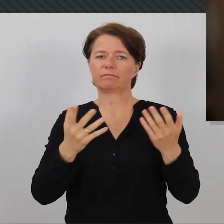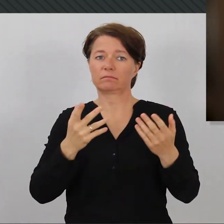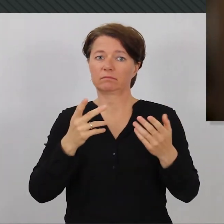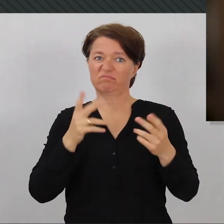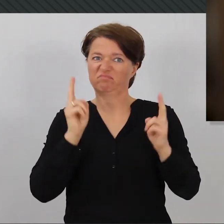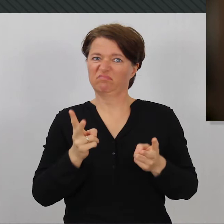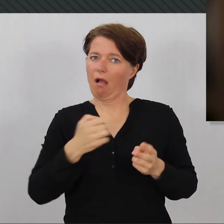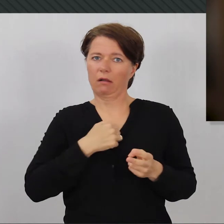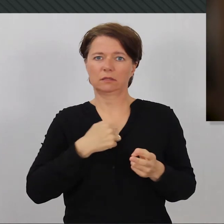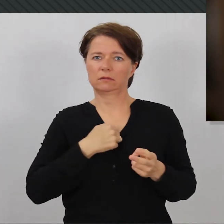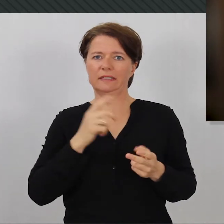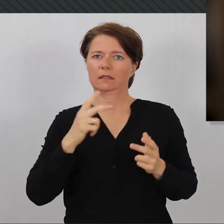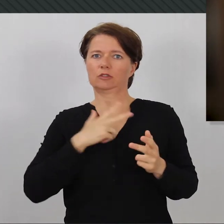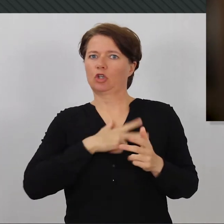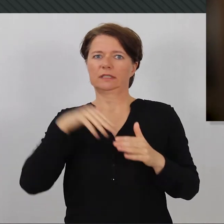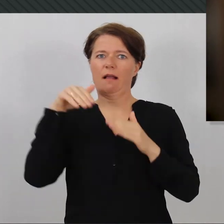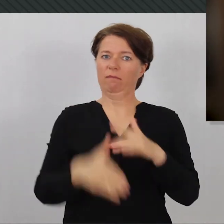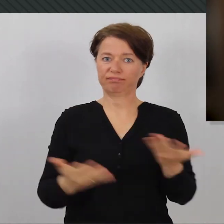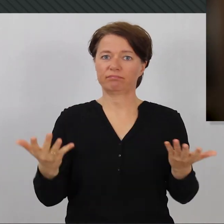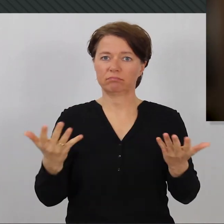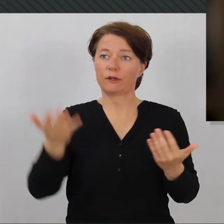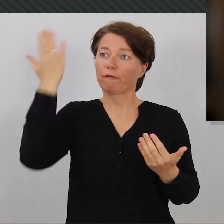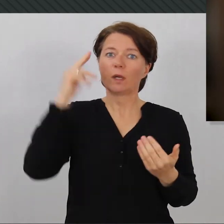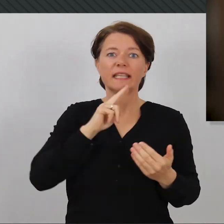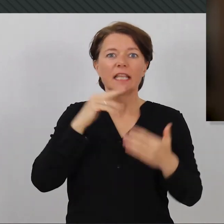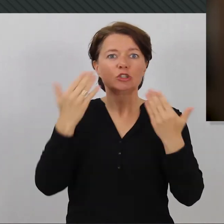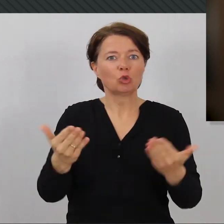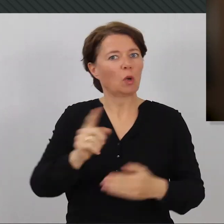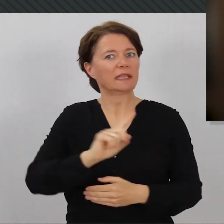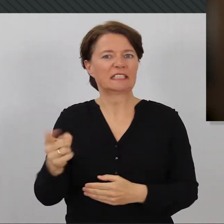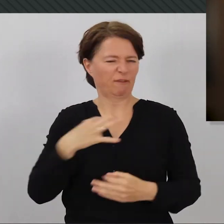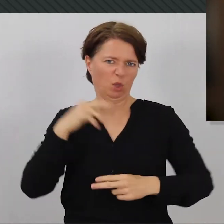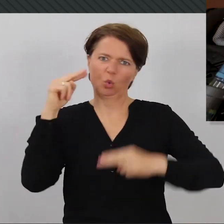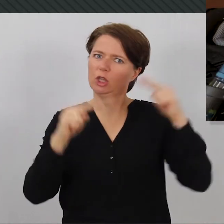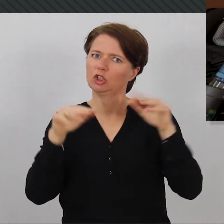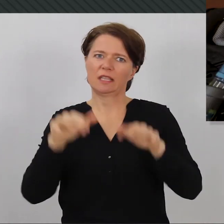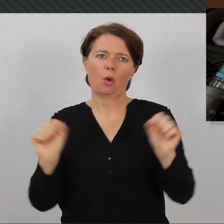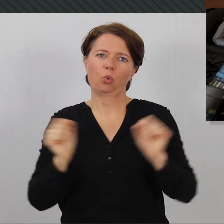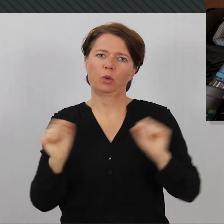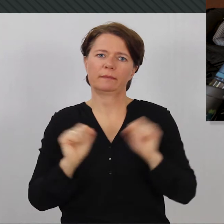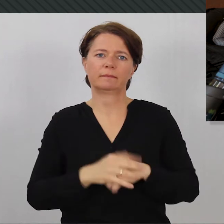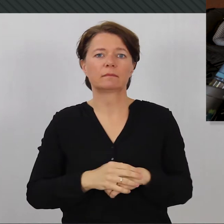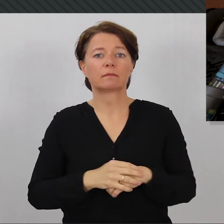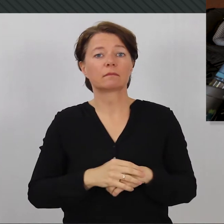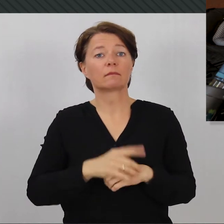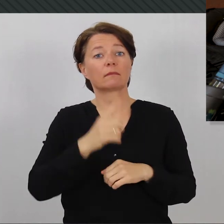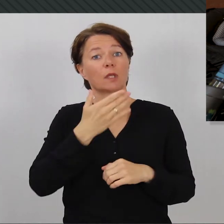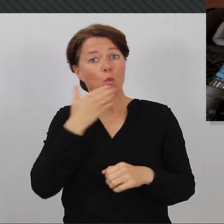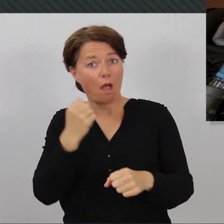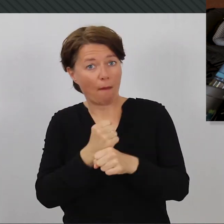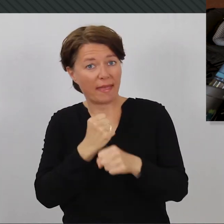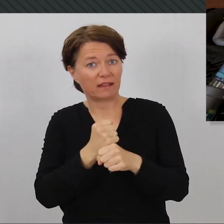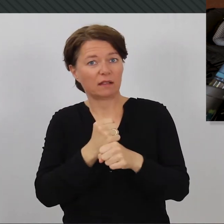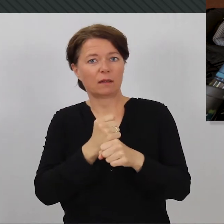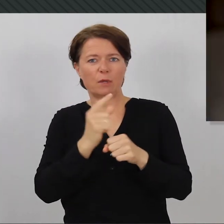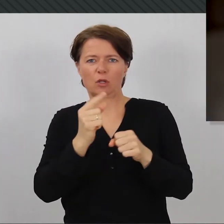Angst. Du hast hier eine soziale Angst. In der DDR hatten wir die soziale Angst nicht. Das ist für mich der große Unterschied. Wenn du keine Jobs hast und du willst sie zwingen, was sollen die